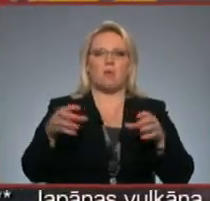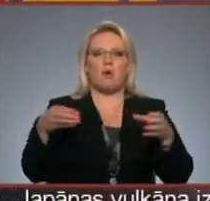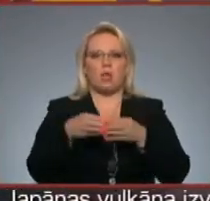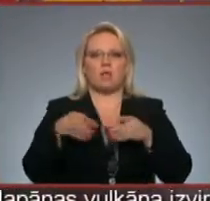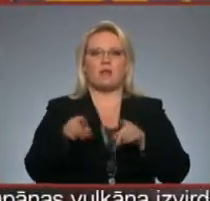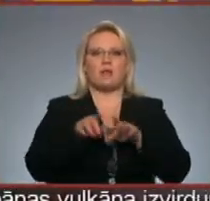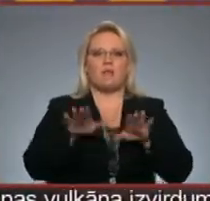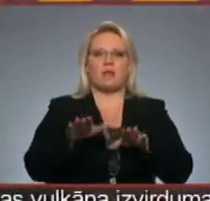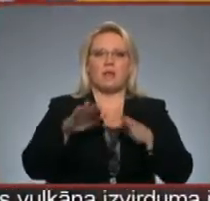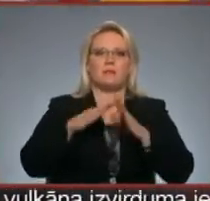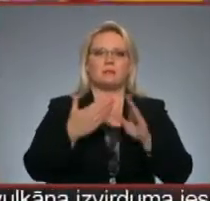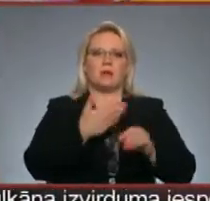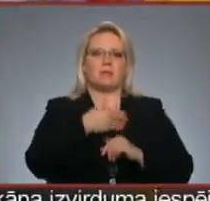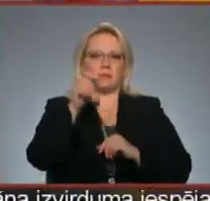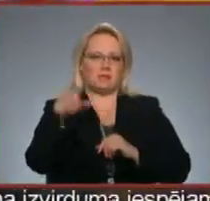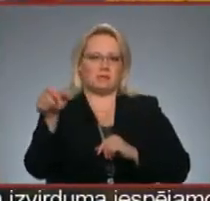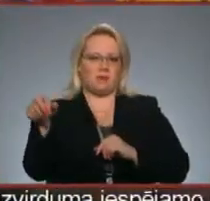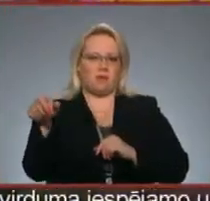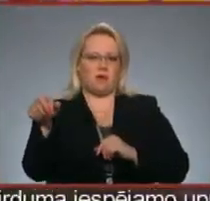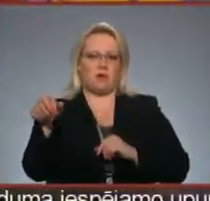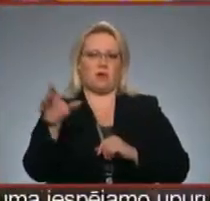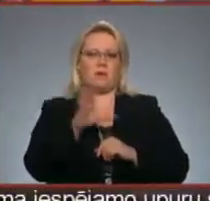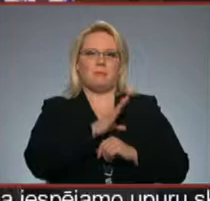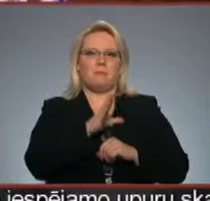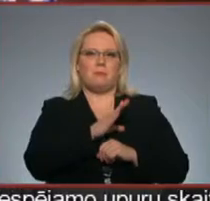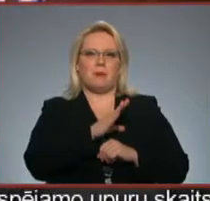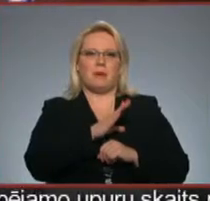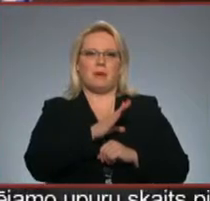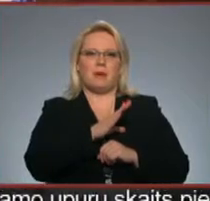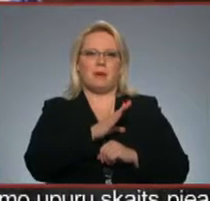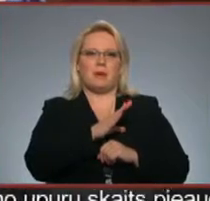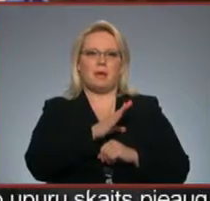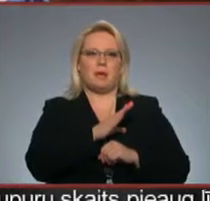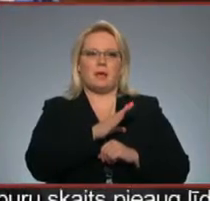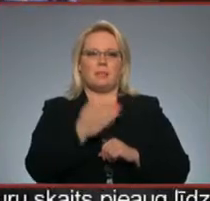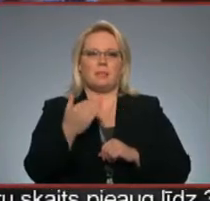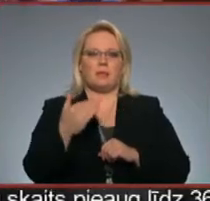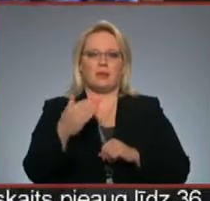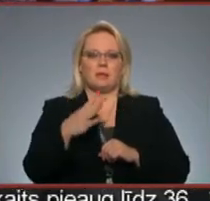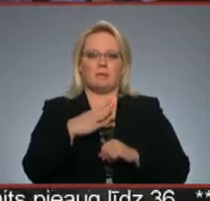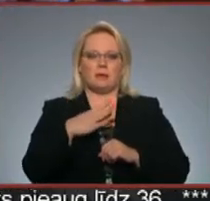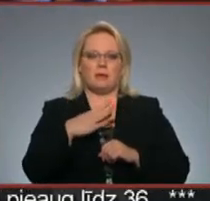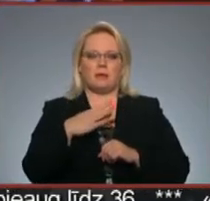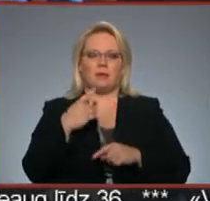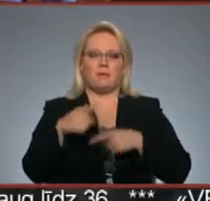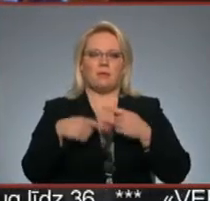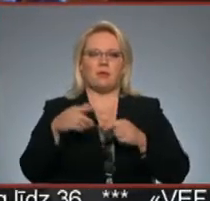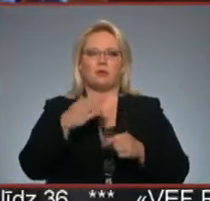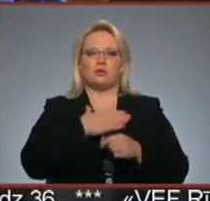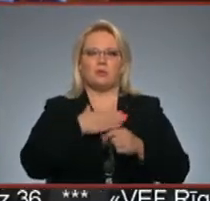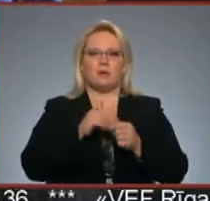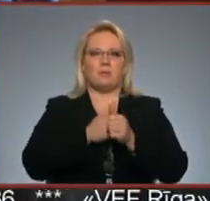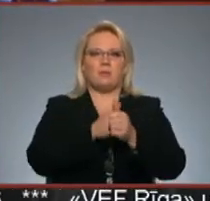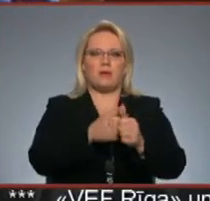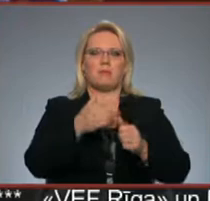arī vietējie pilsētas iedzīvotāji. I te, ja pašai sunītim radās, viņa skrienu pakart pilnīgi liecu,